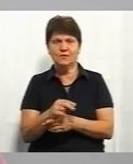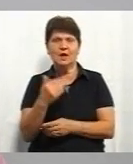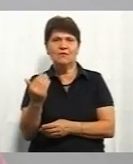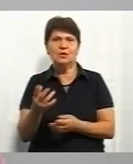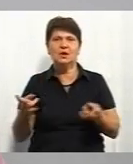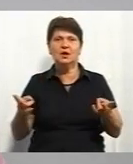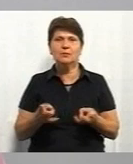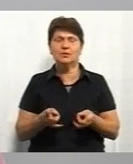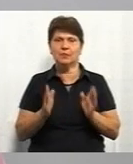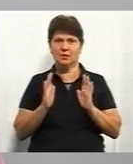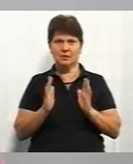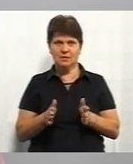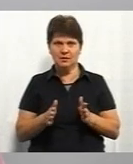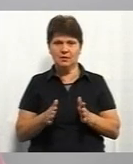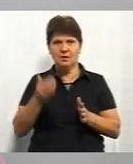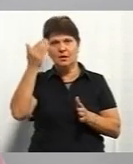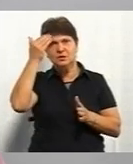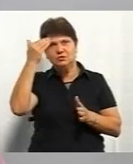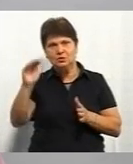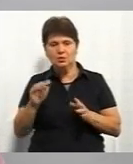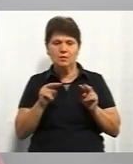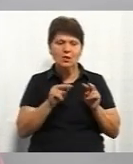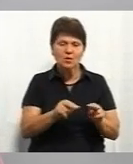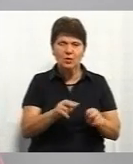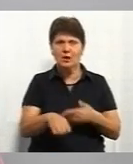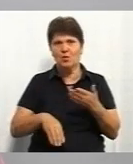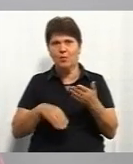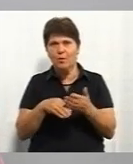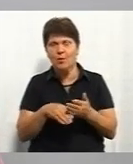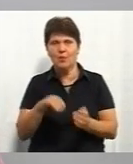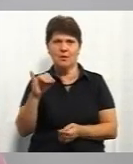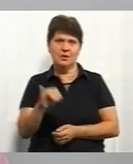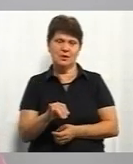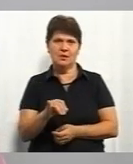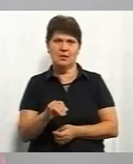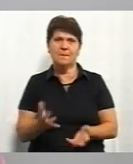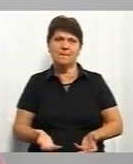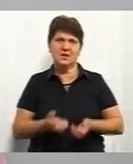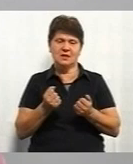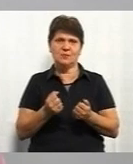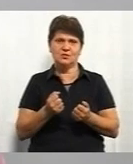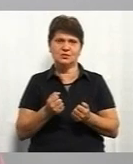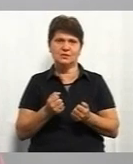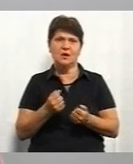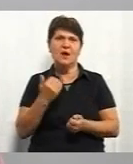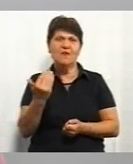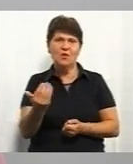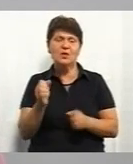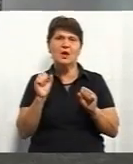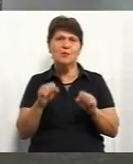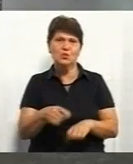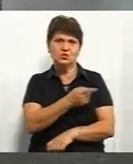потребують лише стороннього догляду, допомоги і підтримуючого лікування. Тобто, вони можуть